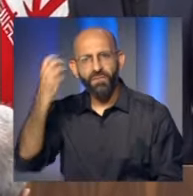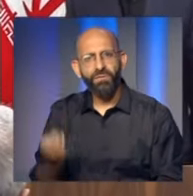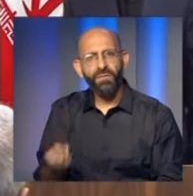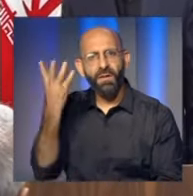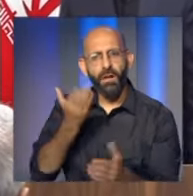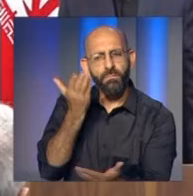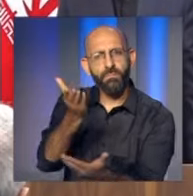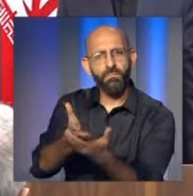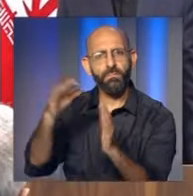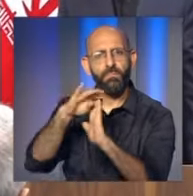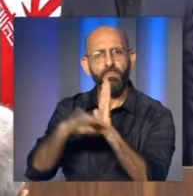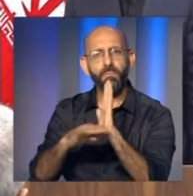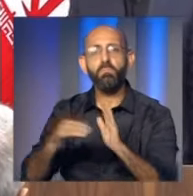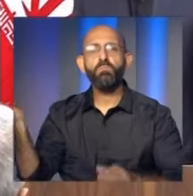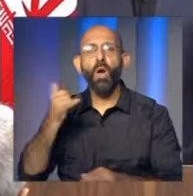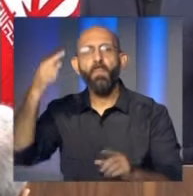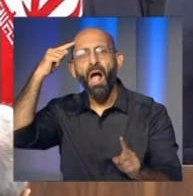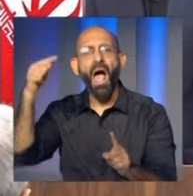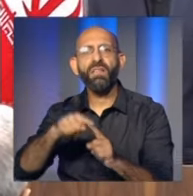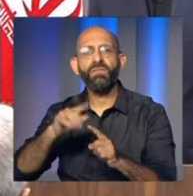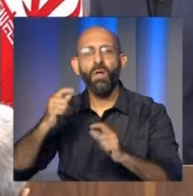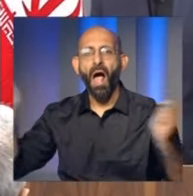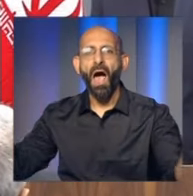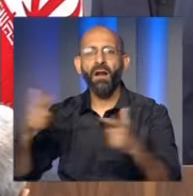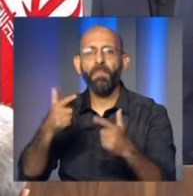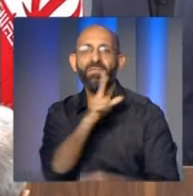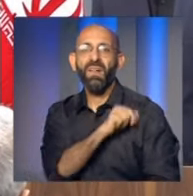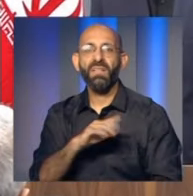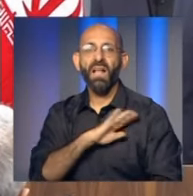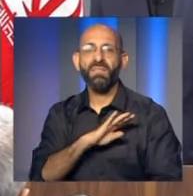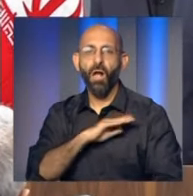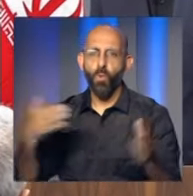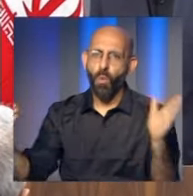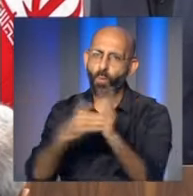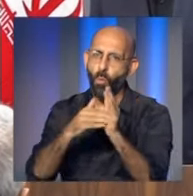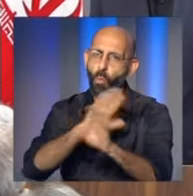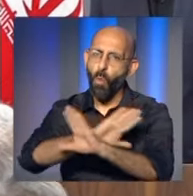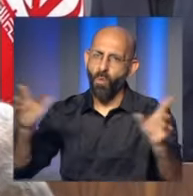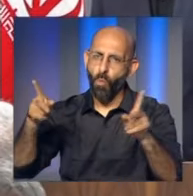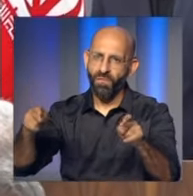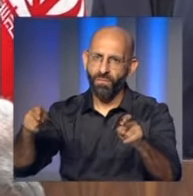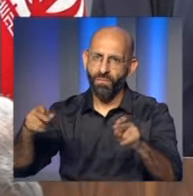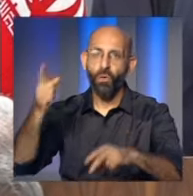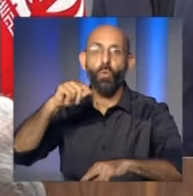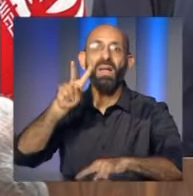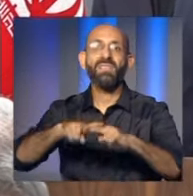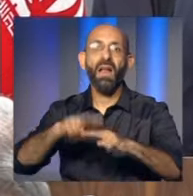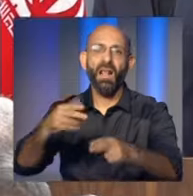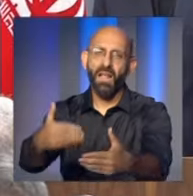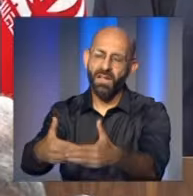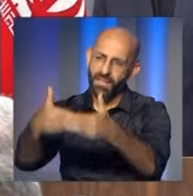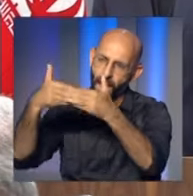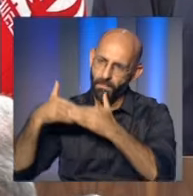غزة والأفكار والمبادرات الأخيرة حول ضرورة وقف الحرب في غزة